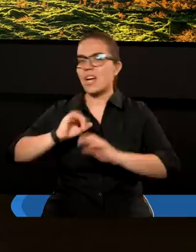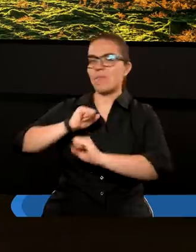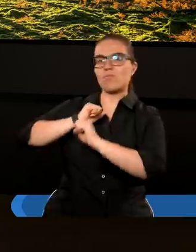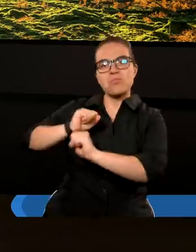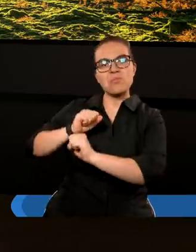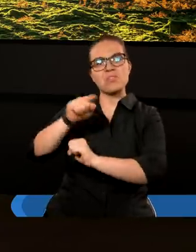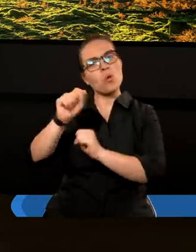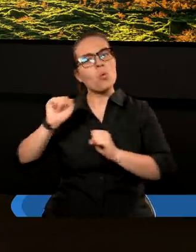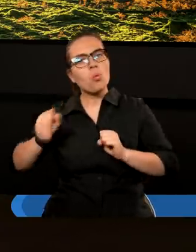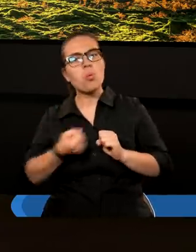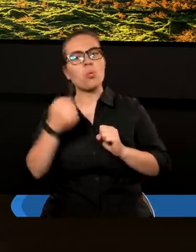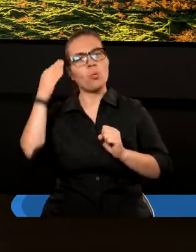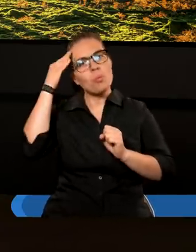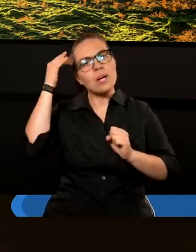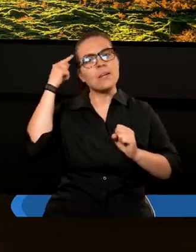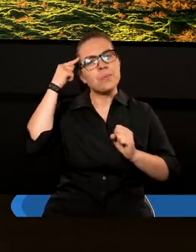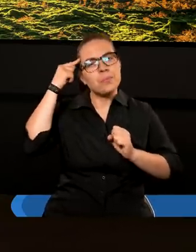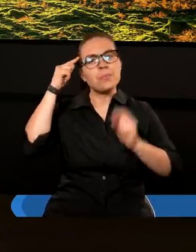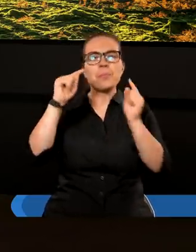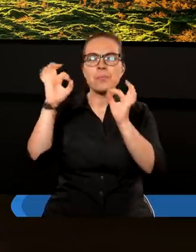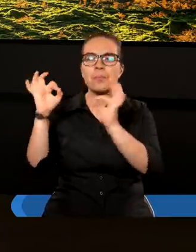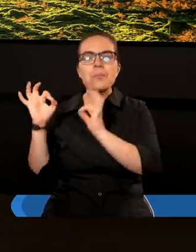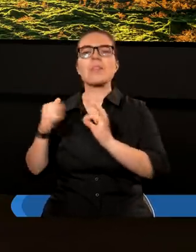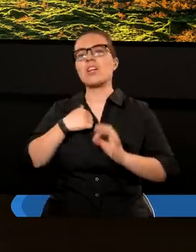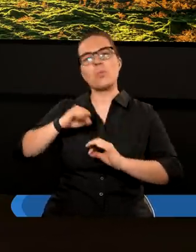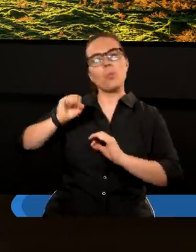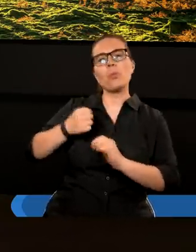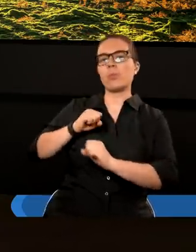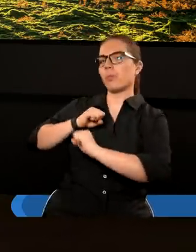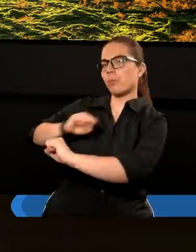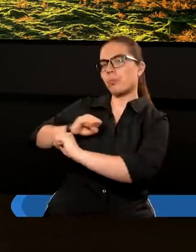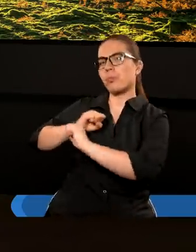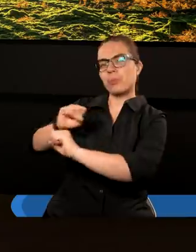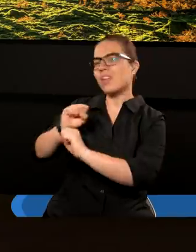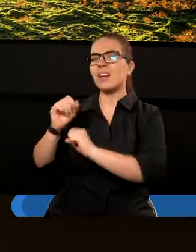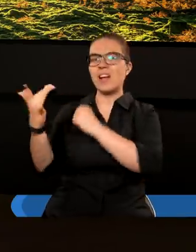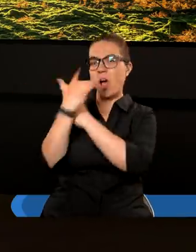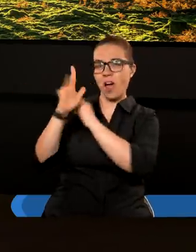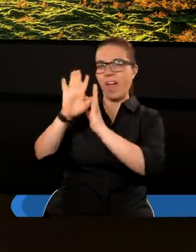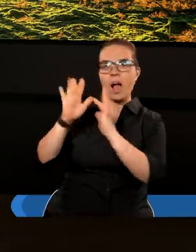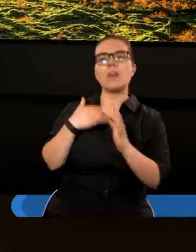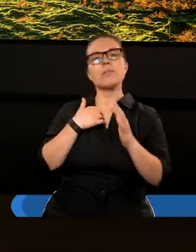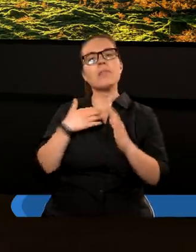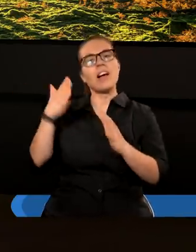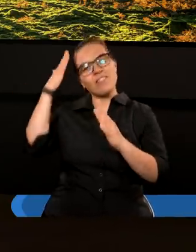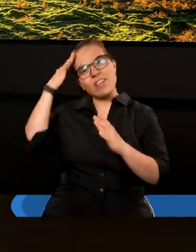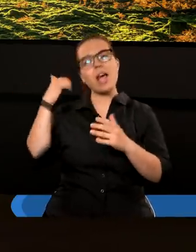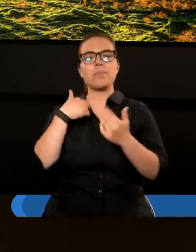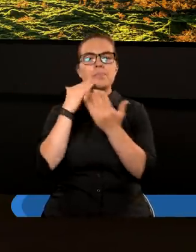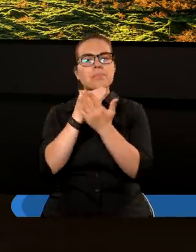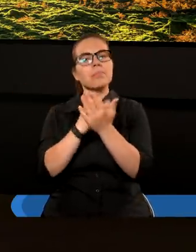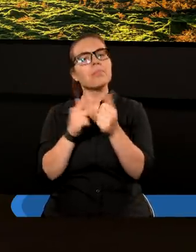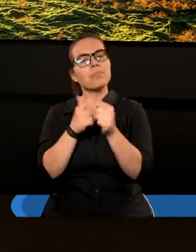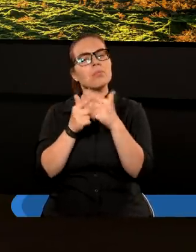pytania. W jaki sposób możemy uważać, nie dać się oszukać, ochronić się przed tym różnego